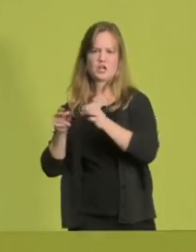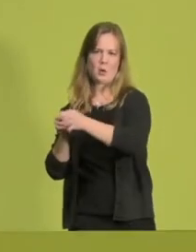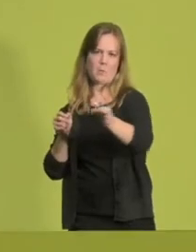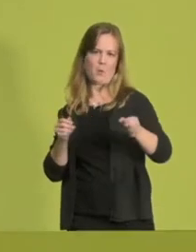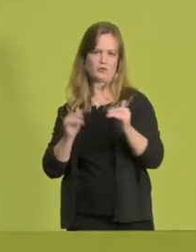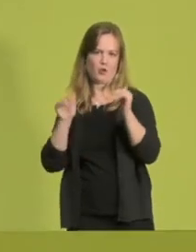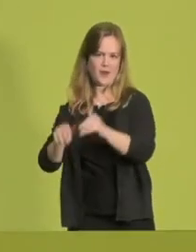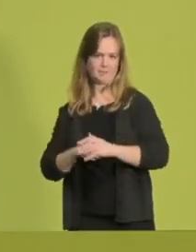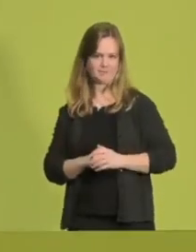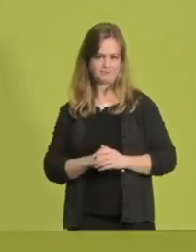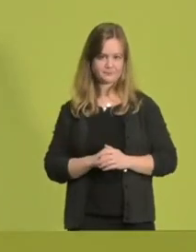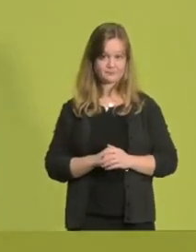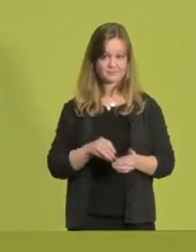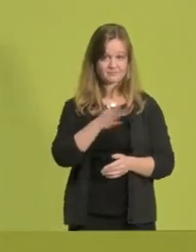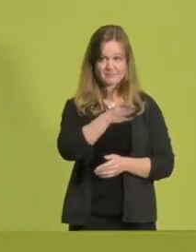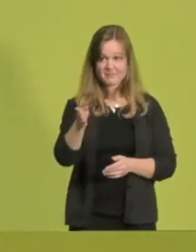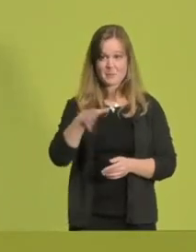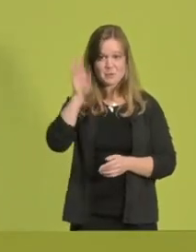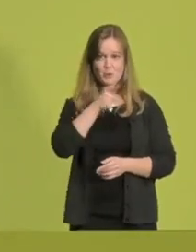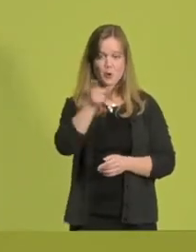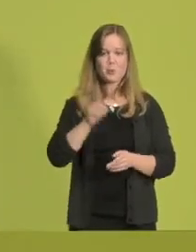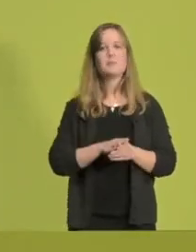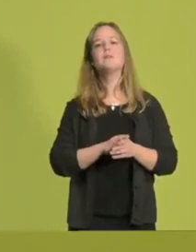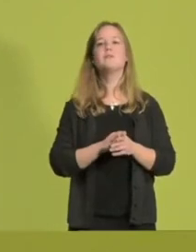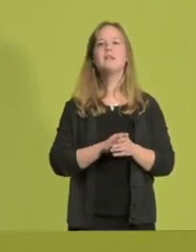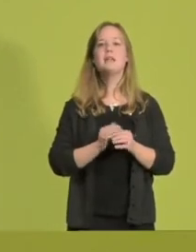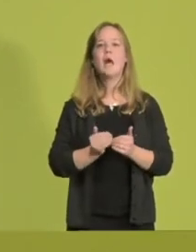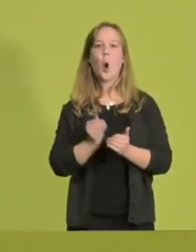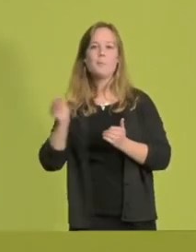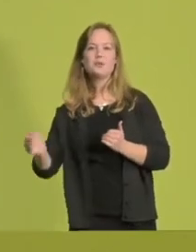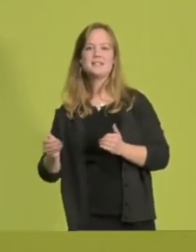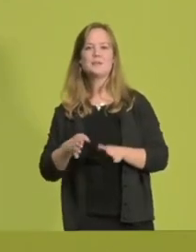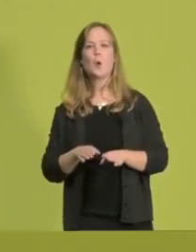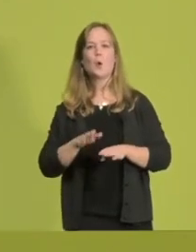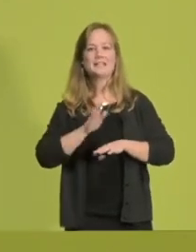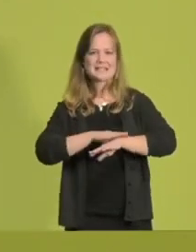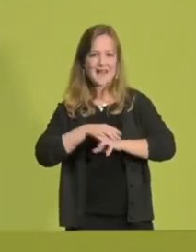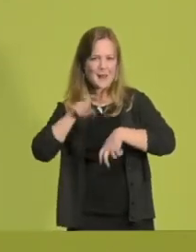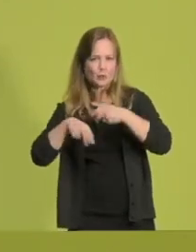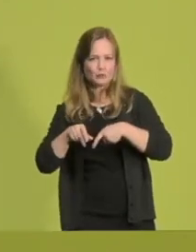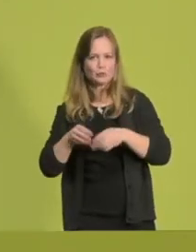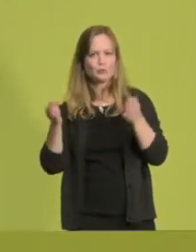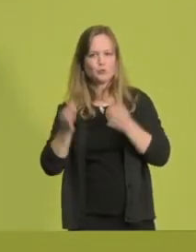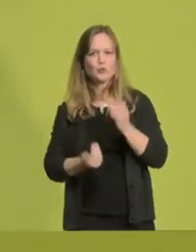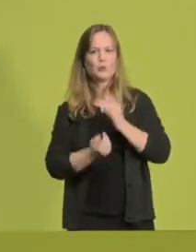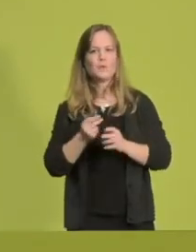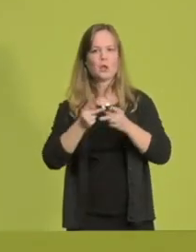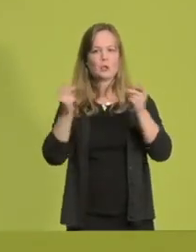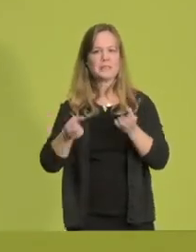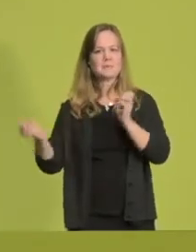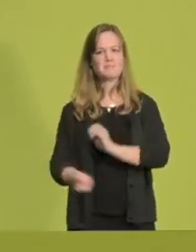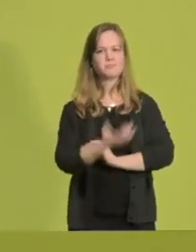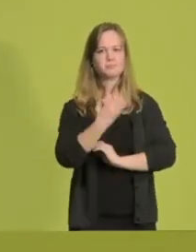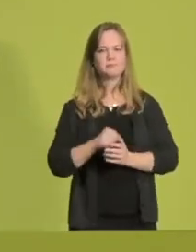Freundinnen und Freunde, ihr hört, wir haben die Oppositionszeit genutzt für gute neue Konzepte. Jetzt wählen wir